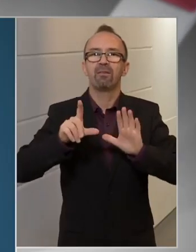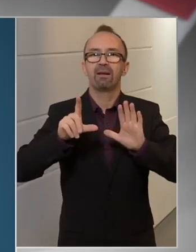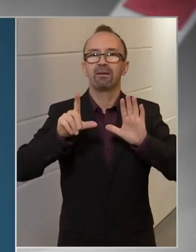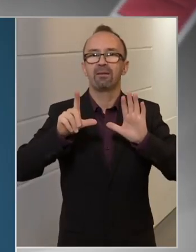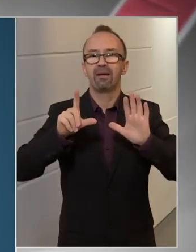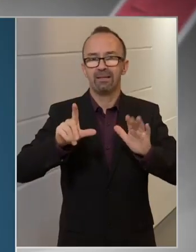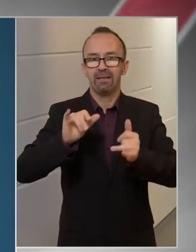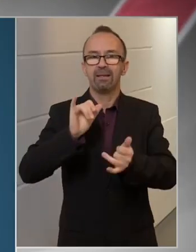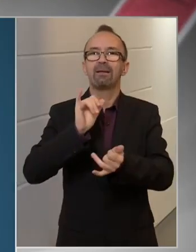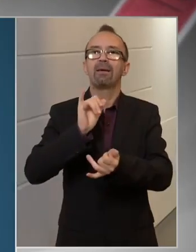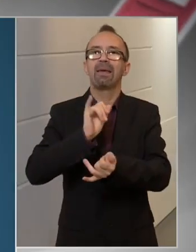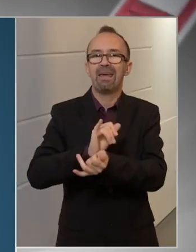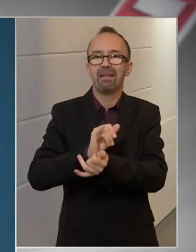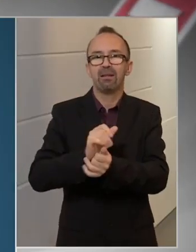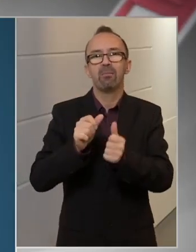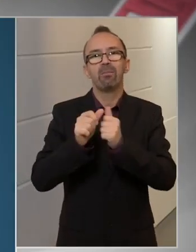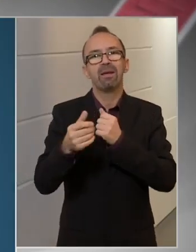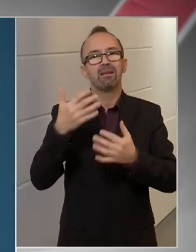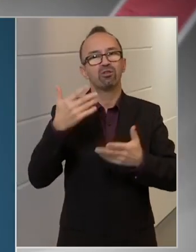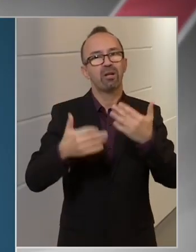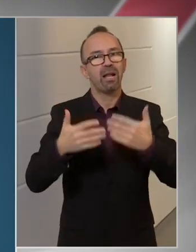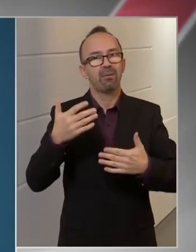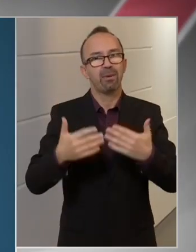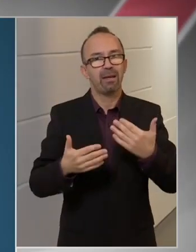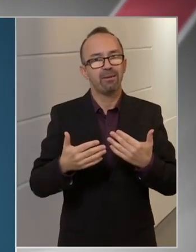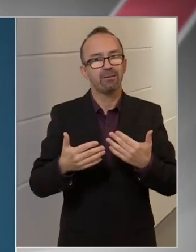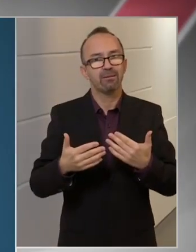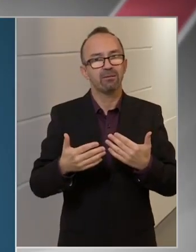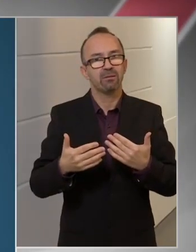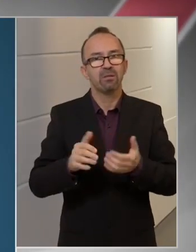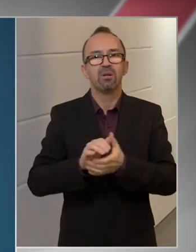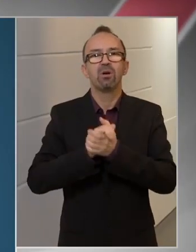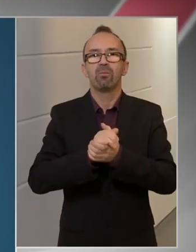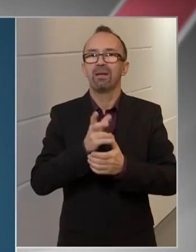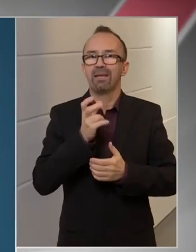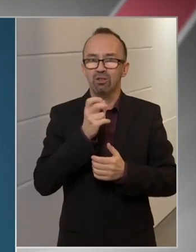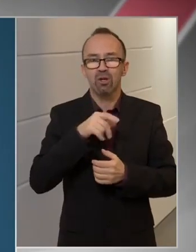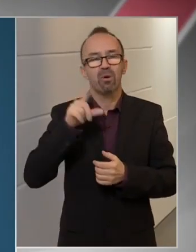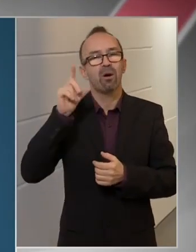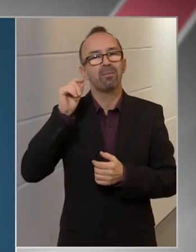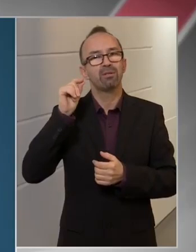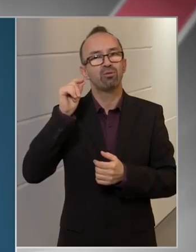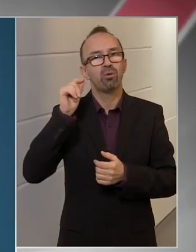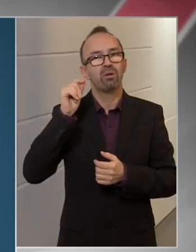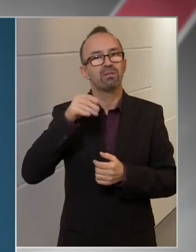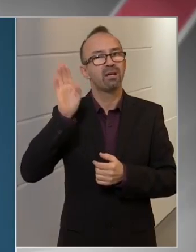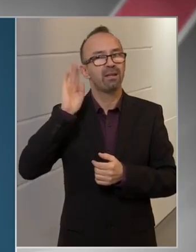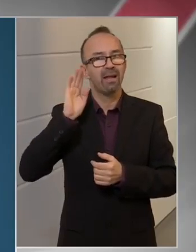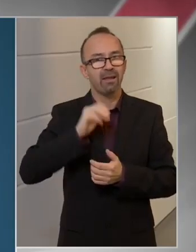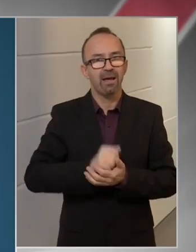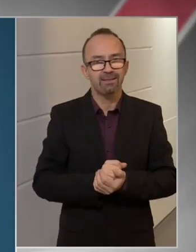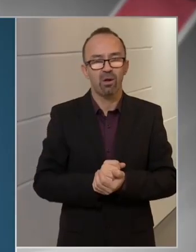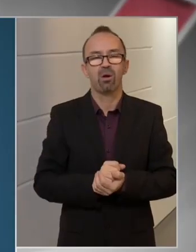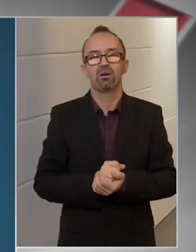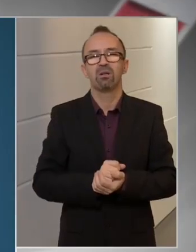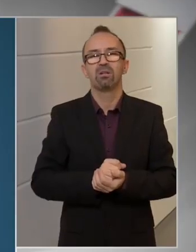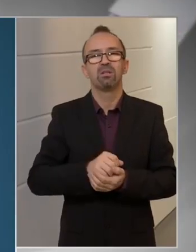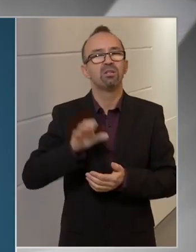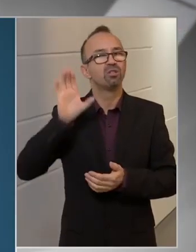hét mérési eredményei alapján Békéscsabán, Miskolcon, Nyíregyházán,